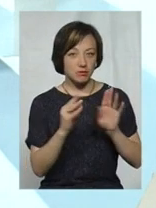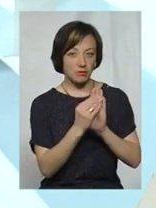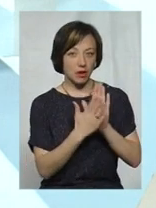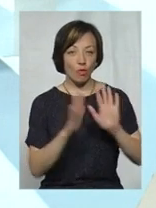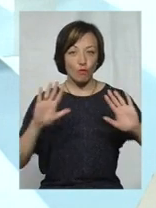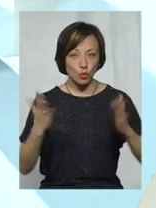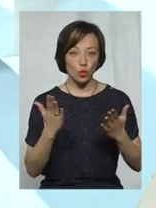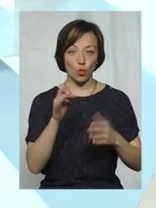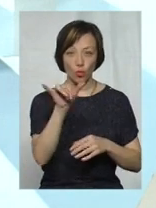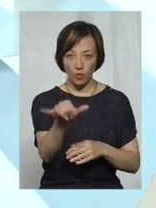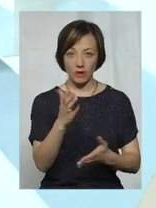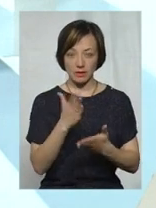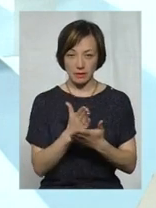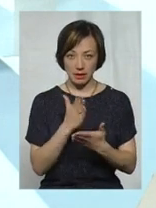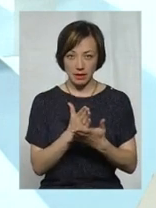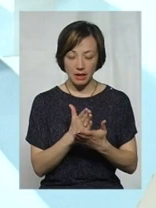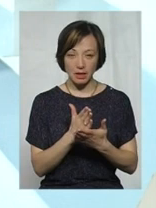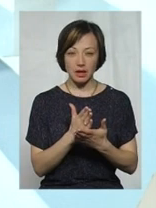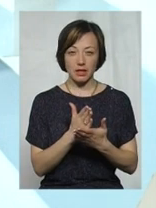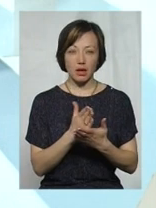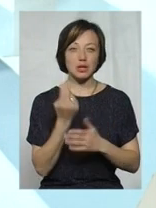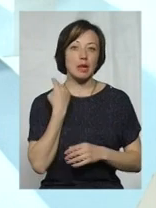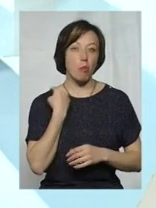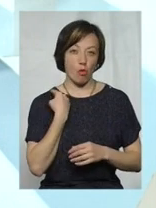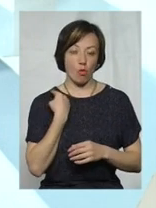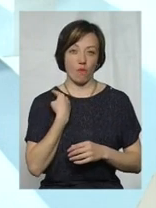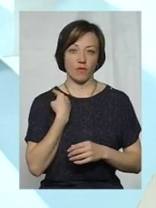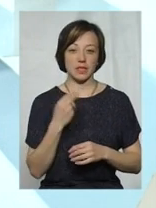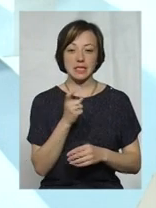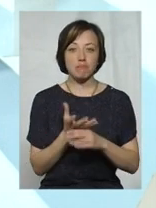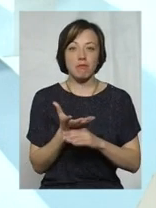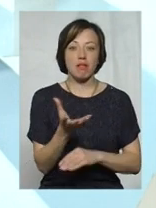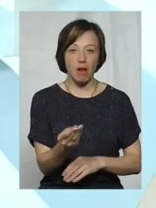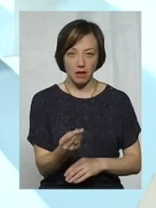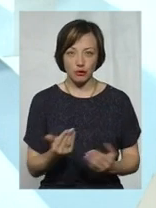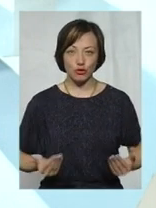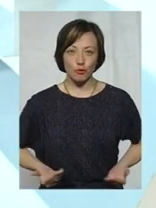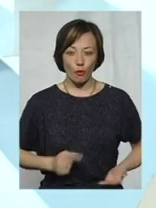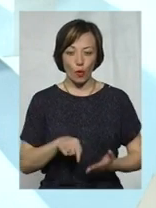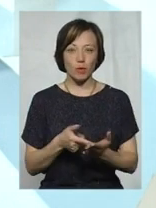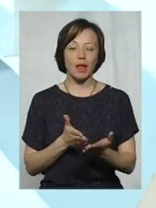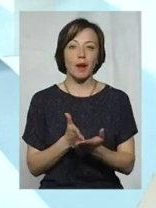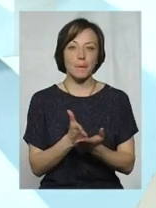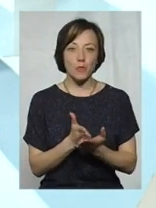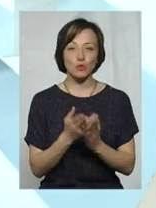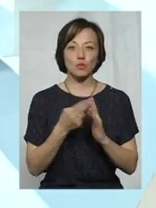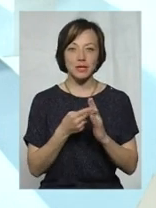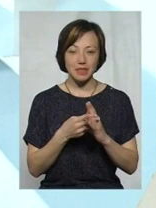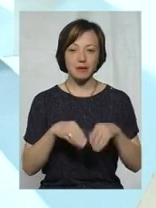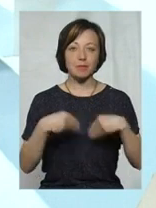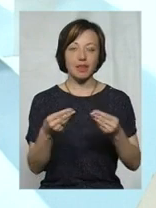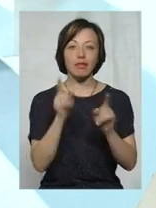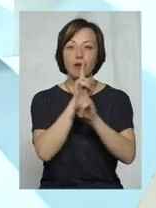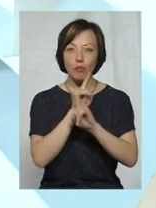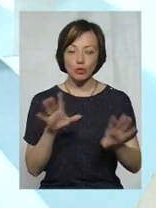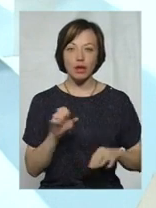наявності заборгованості зі сплати за житлово-комунальні послуги субсидія призначатися